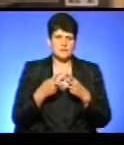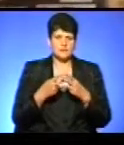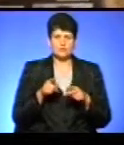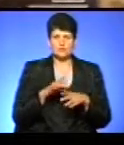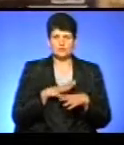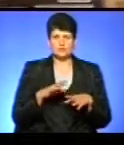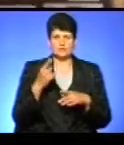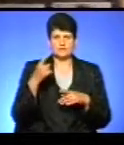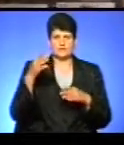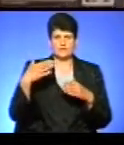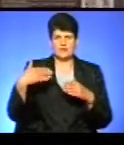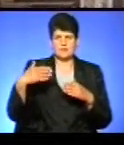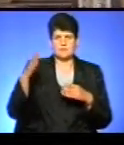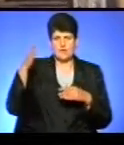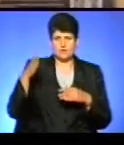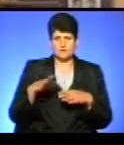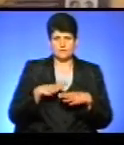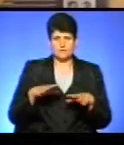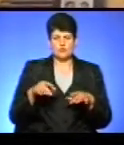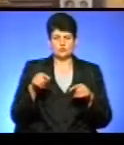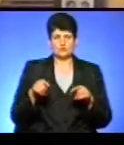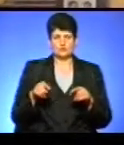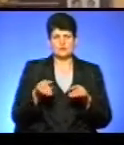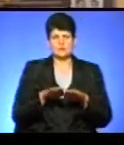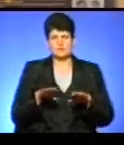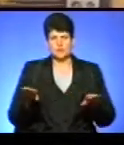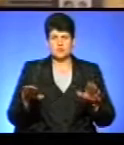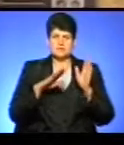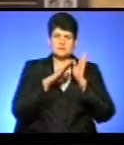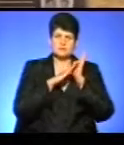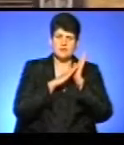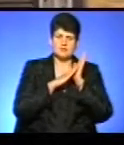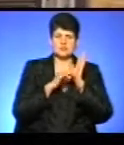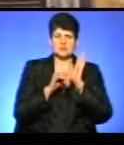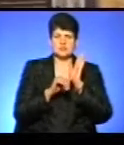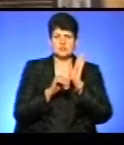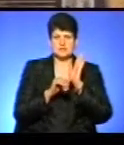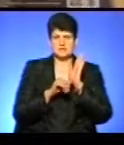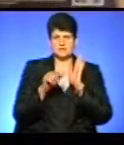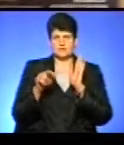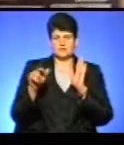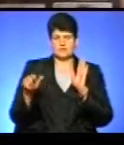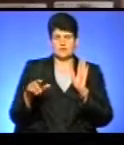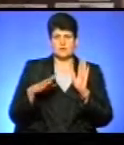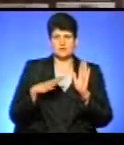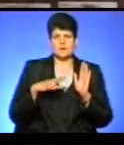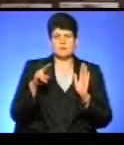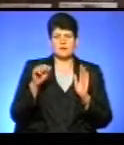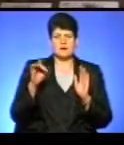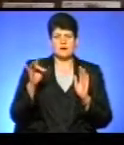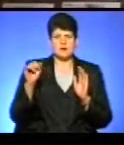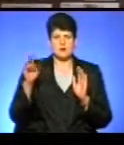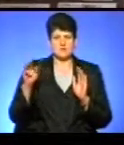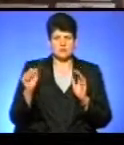було перегородки цих дверей. І тут на бетоні спали 60 в'язнів, стояла параша, те саме.